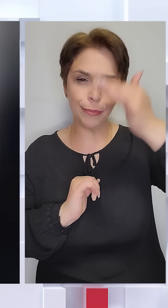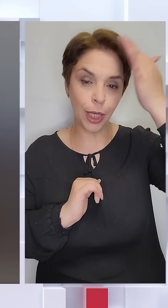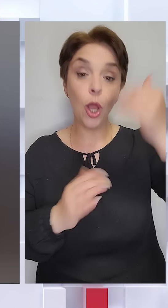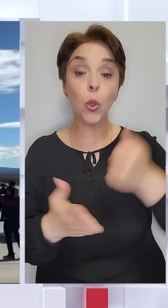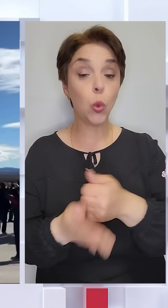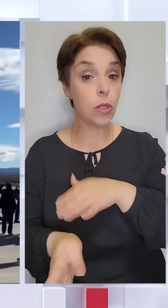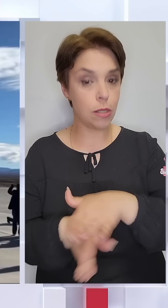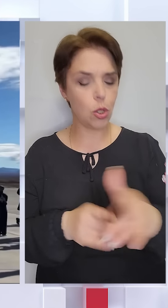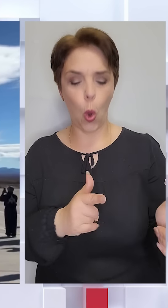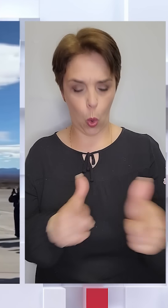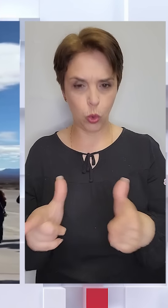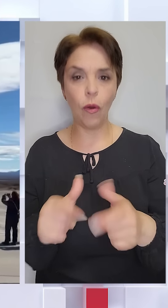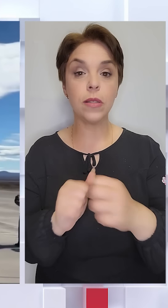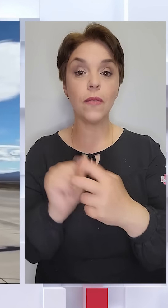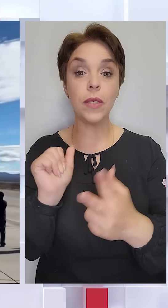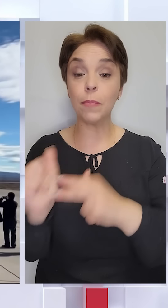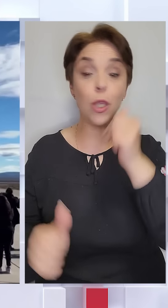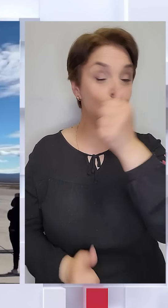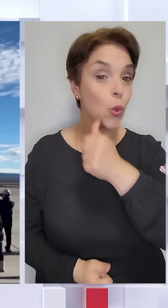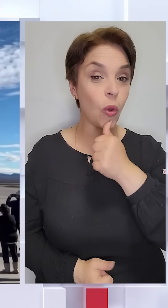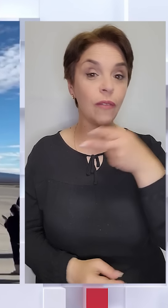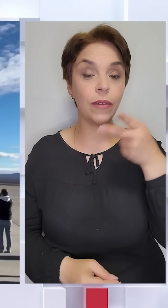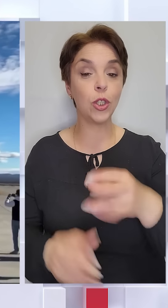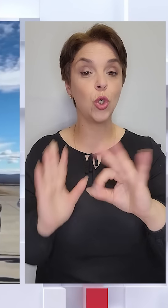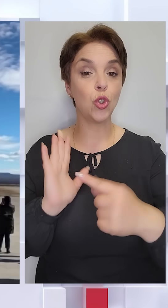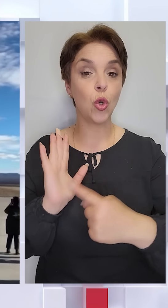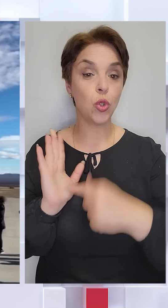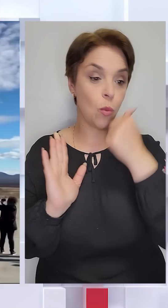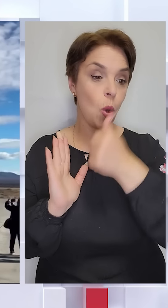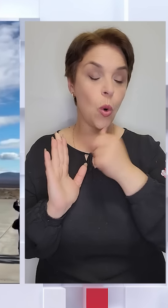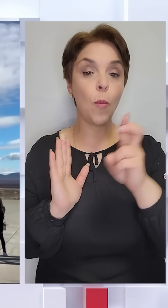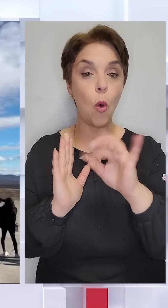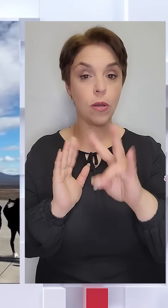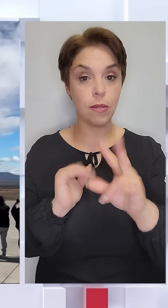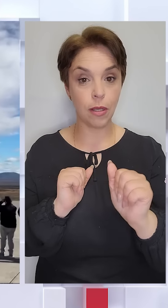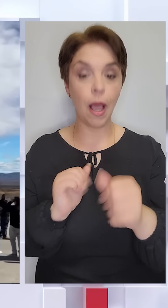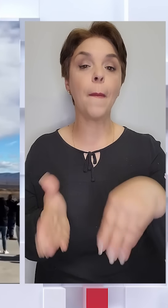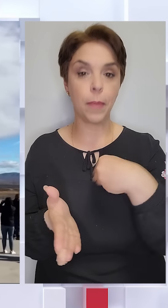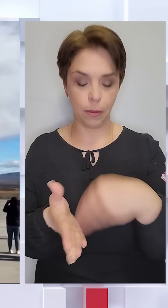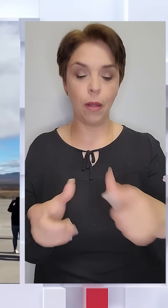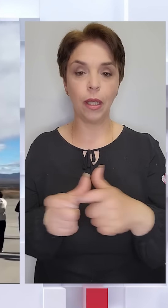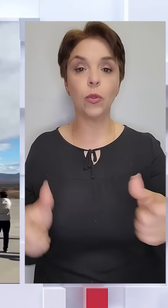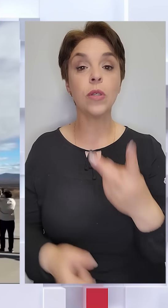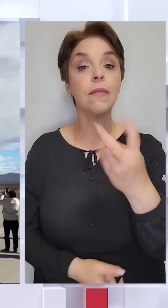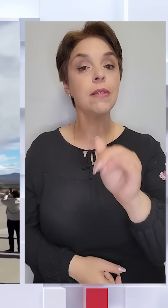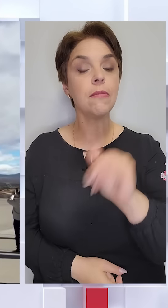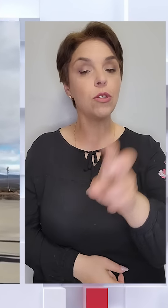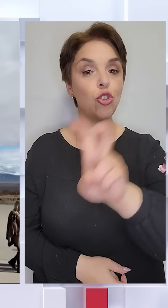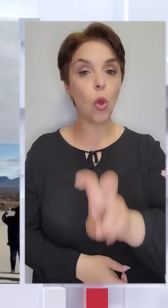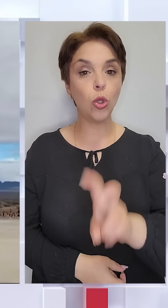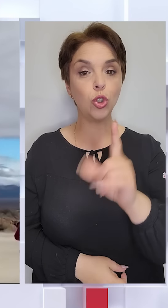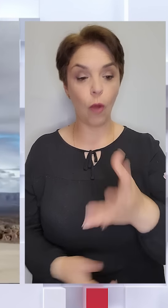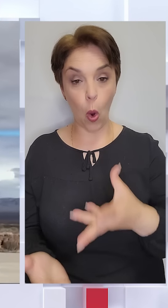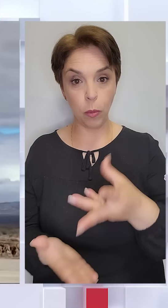здійснення готувалася 18 років. У 2006 році Бороздіна придбала квиток за 200 тисяч доларів. Щоб його